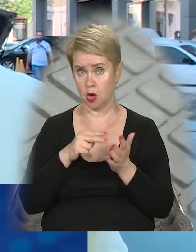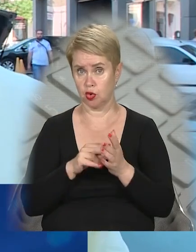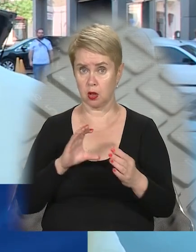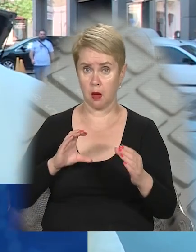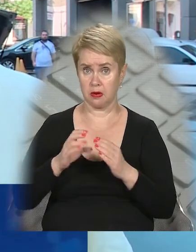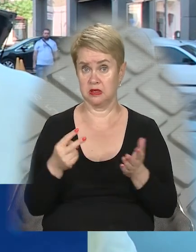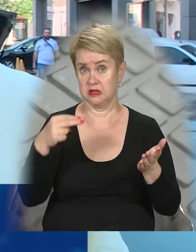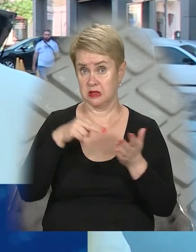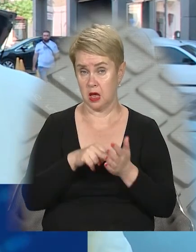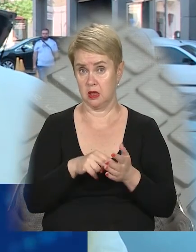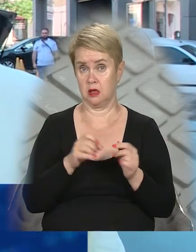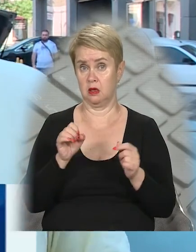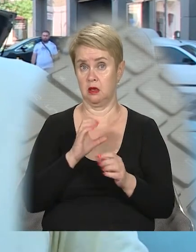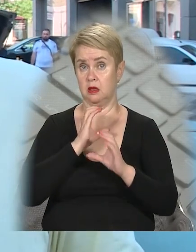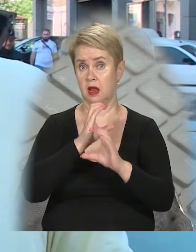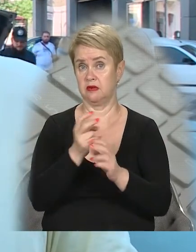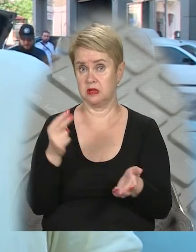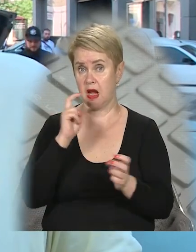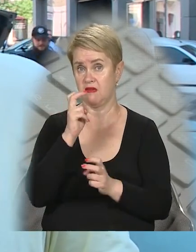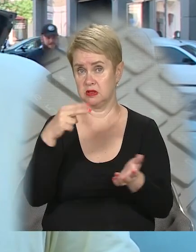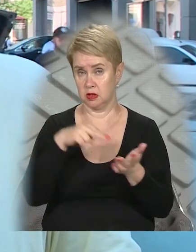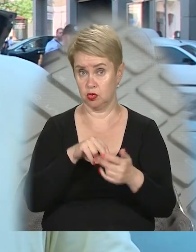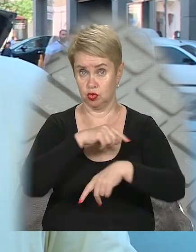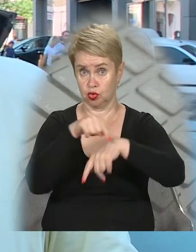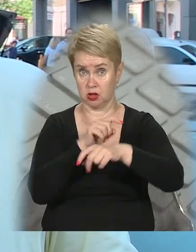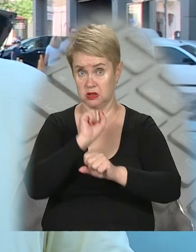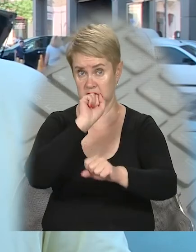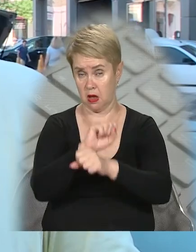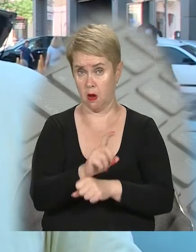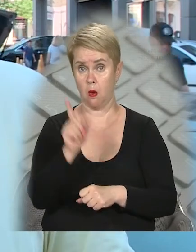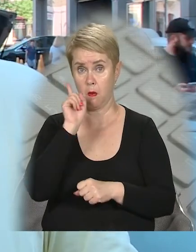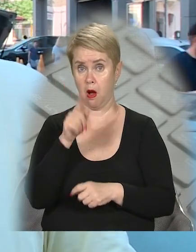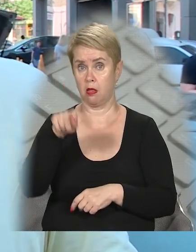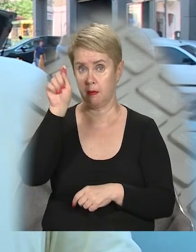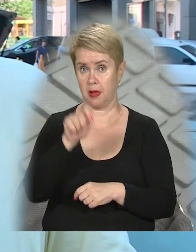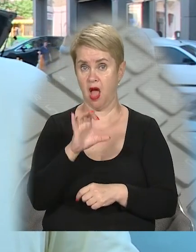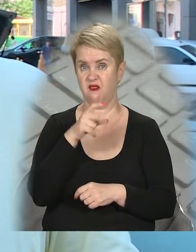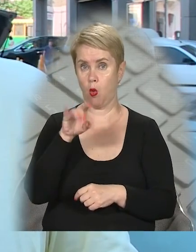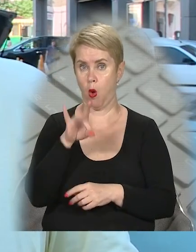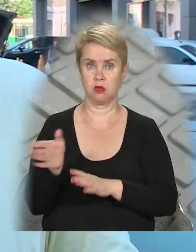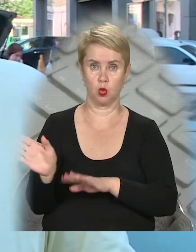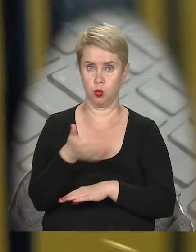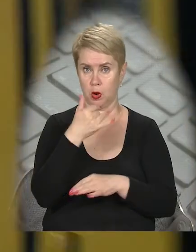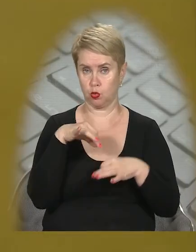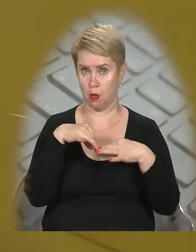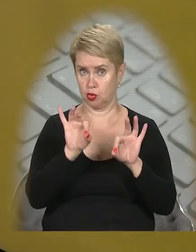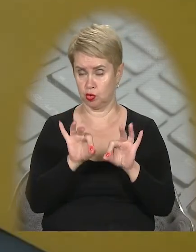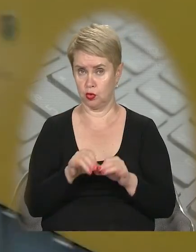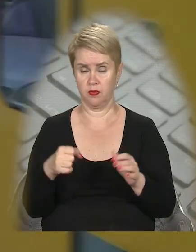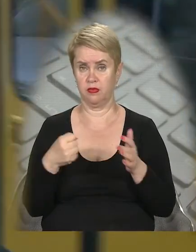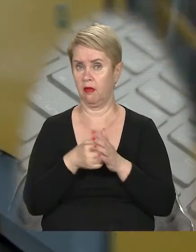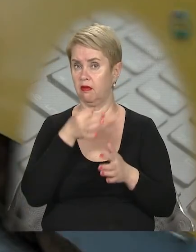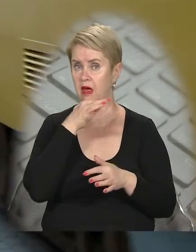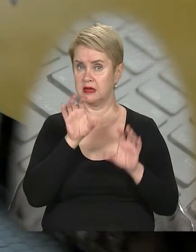габарит, і стоїть, і движення стоїть. І буває таке, що часами движення стоїть, поки не приїде евакуатор і не вбере цю машину. Не до